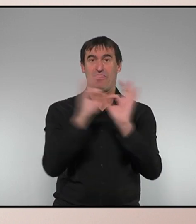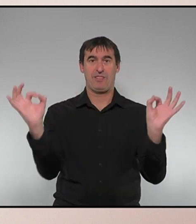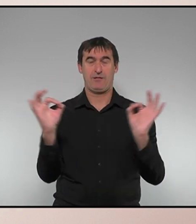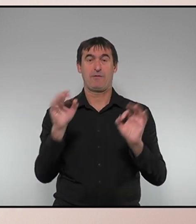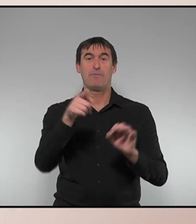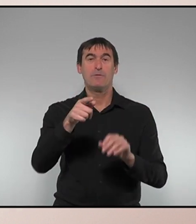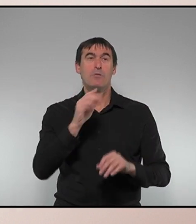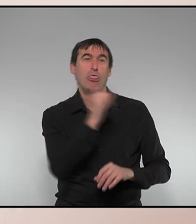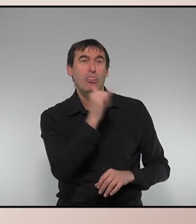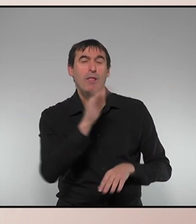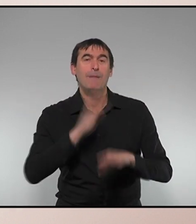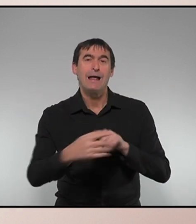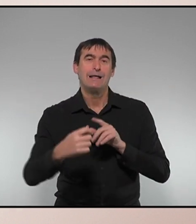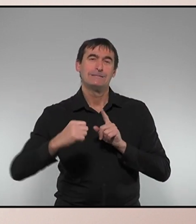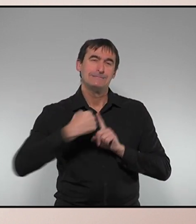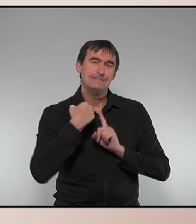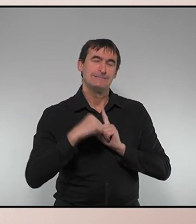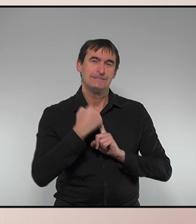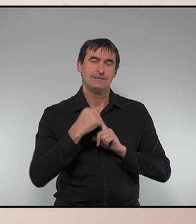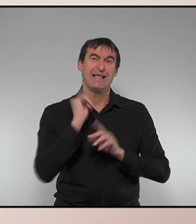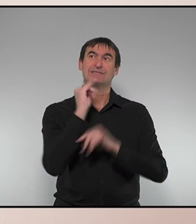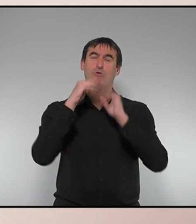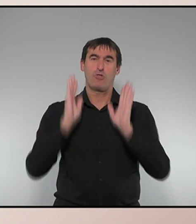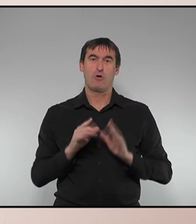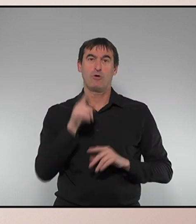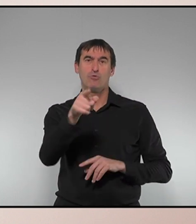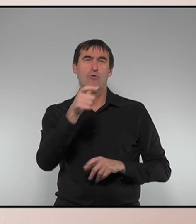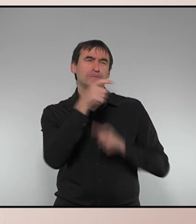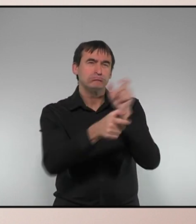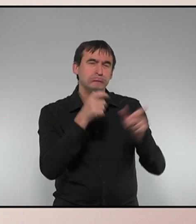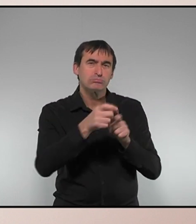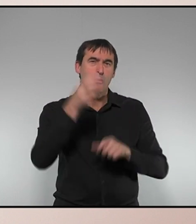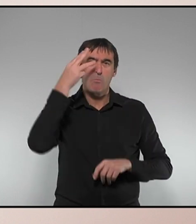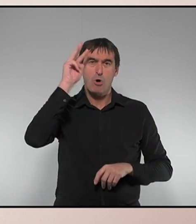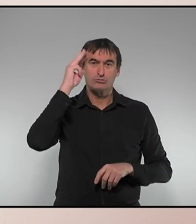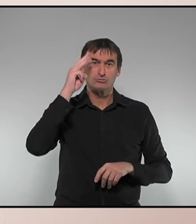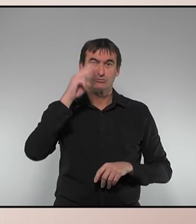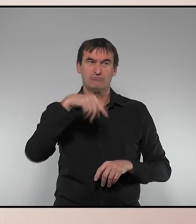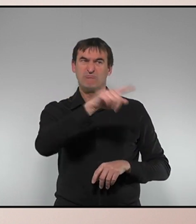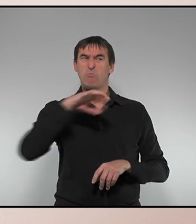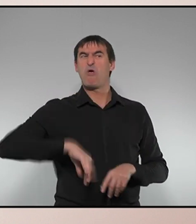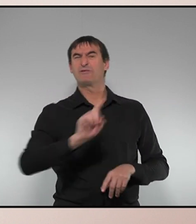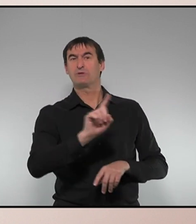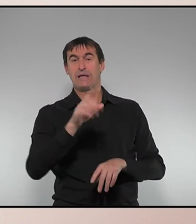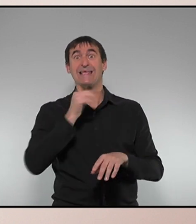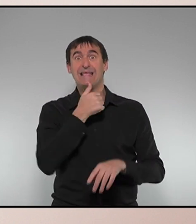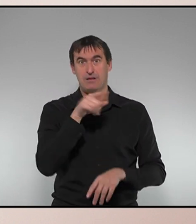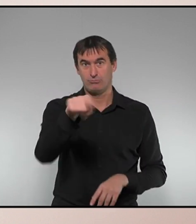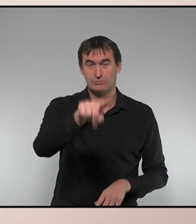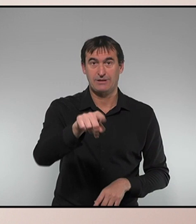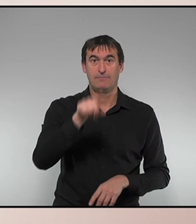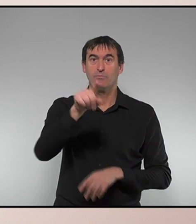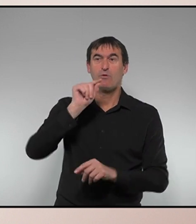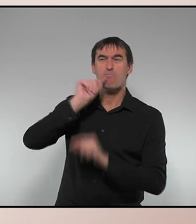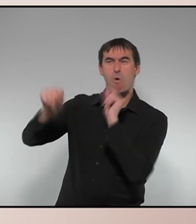institucions. Qui ataca el cos de Mossos d'Esquadra, qüestionant la seva professionalitat, són vostès. Qui ataca els servidors